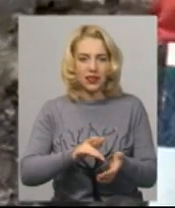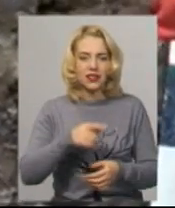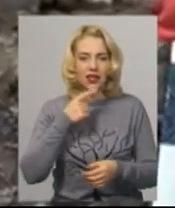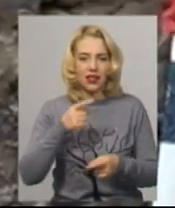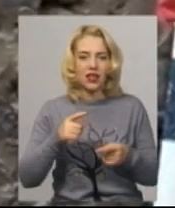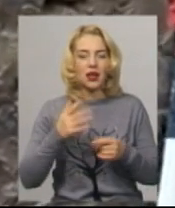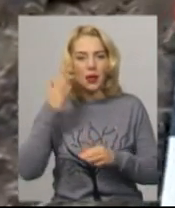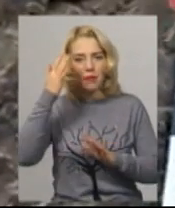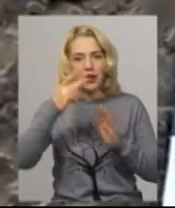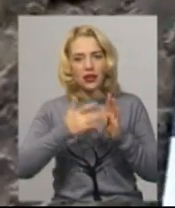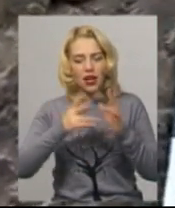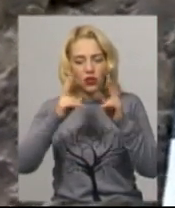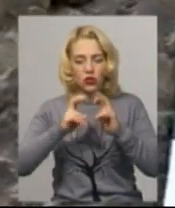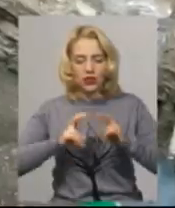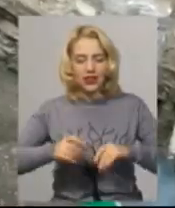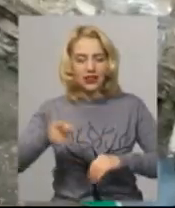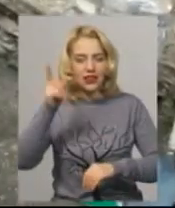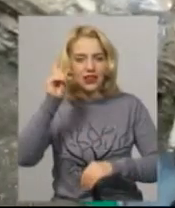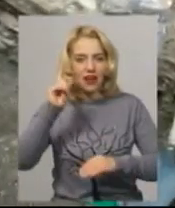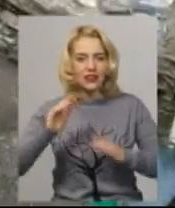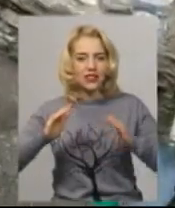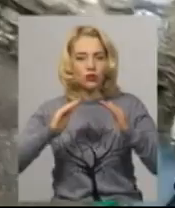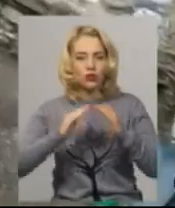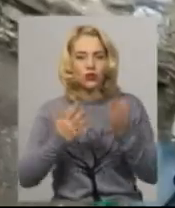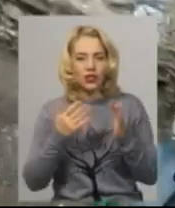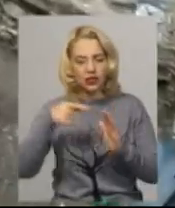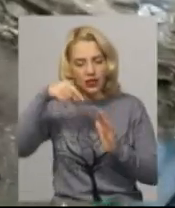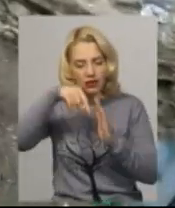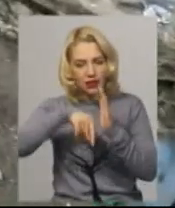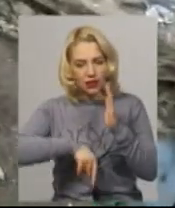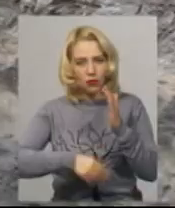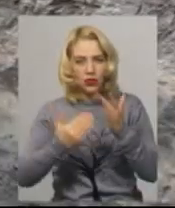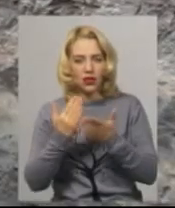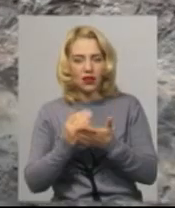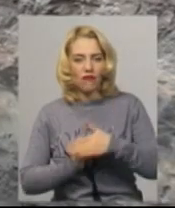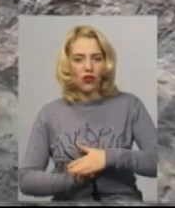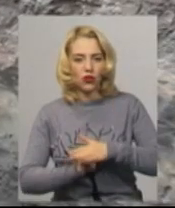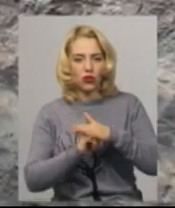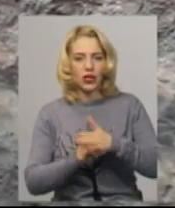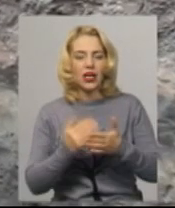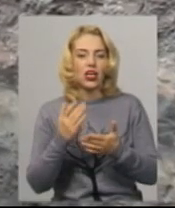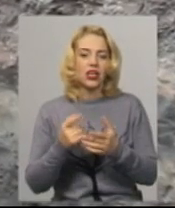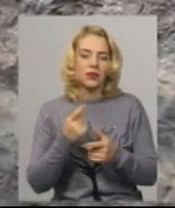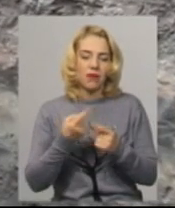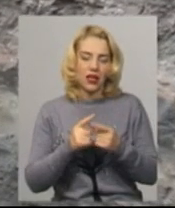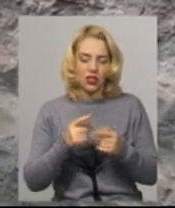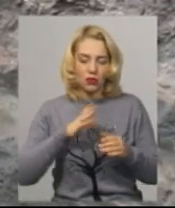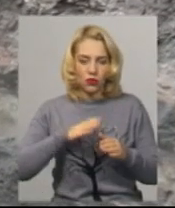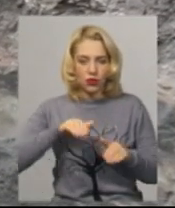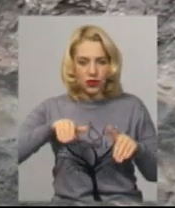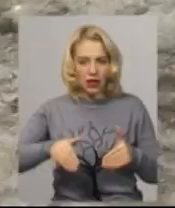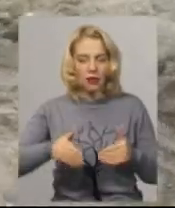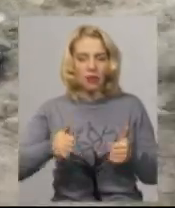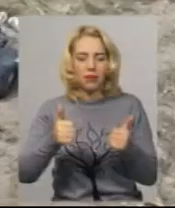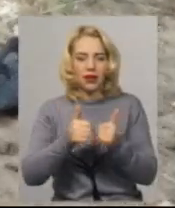основна мета – дослідити давність споруди та наскільки глибоко залягає її фундамент та чи є історичні нашарування. Перший шов заклали біля північної